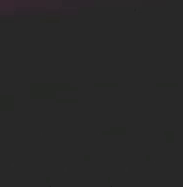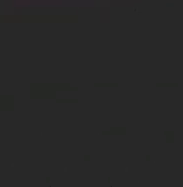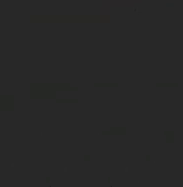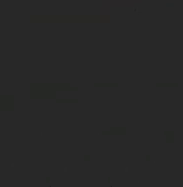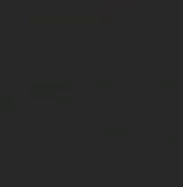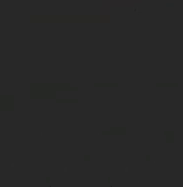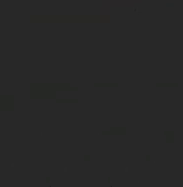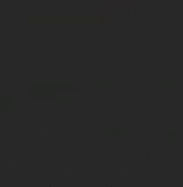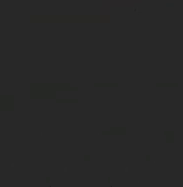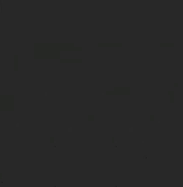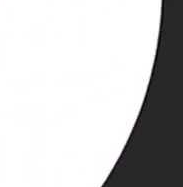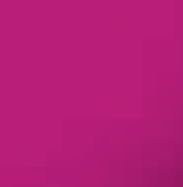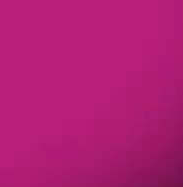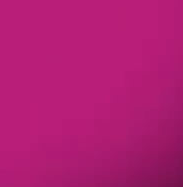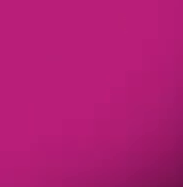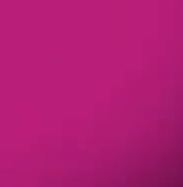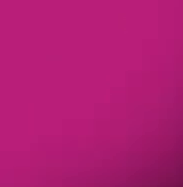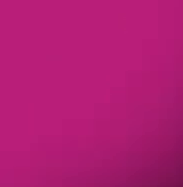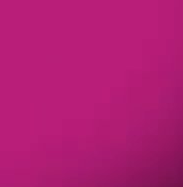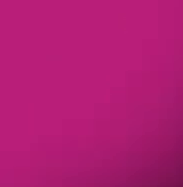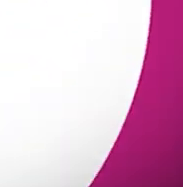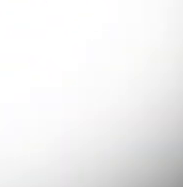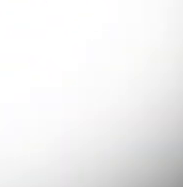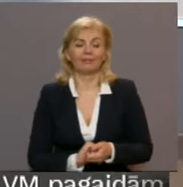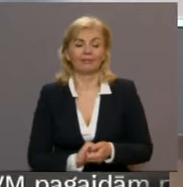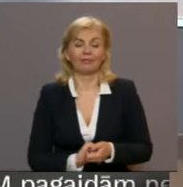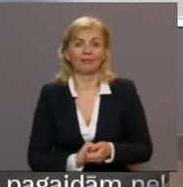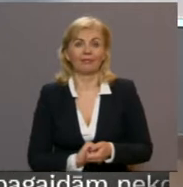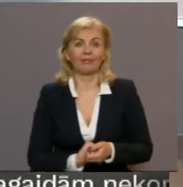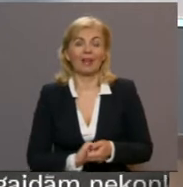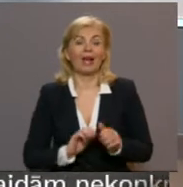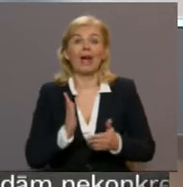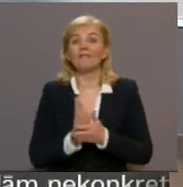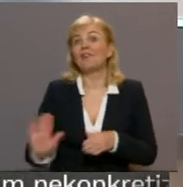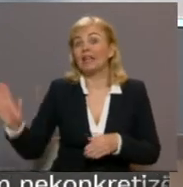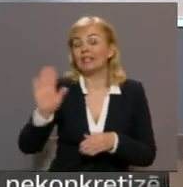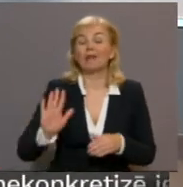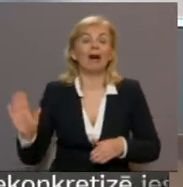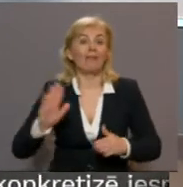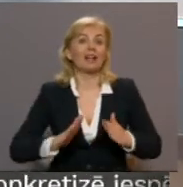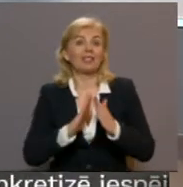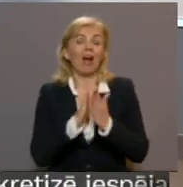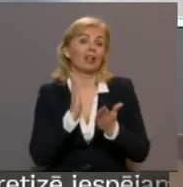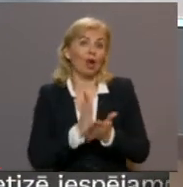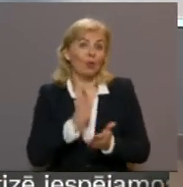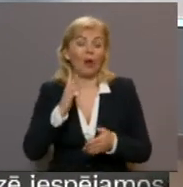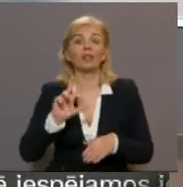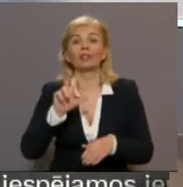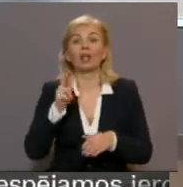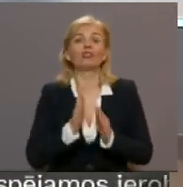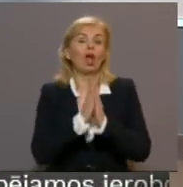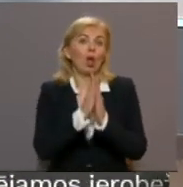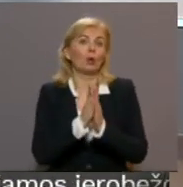Re, visi ēters ir te! Bet vidzemē valstsvētko šodien urisinājās trešās